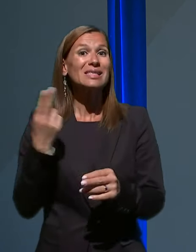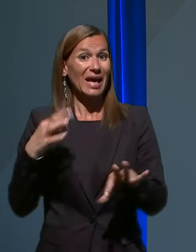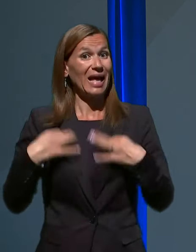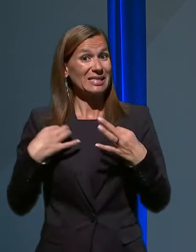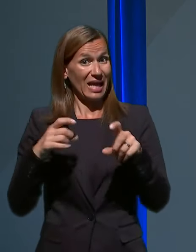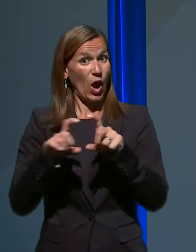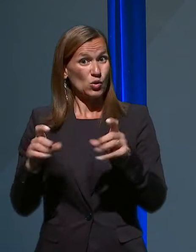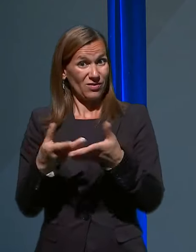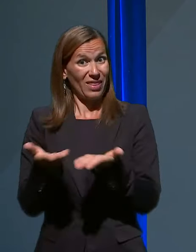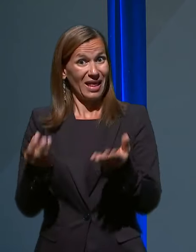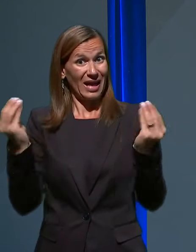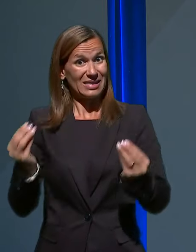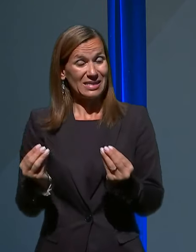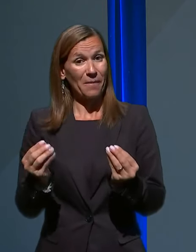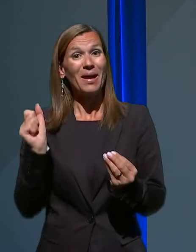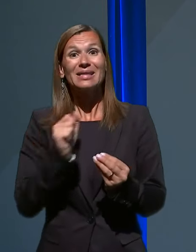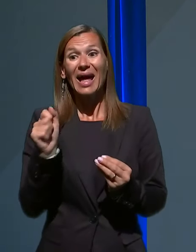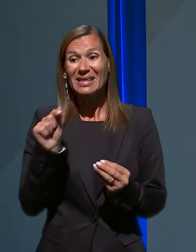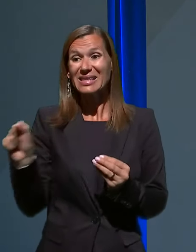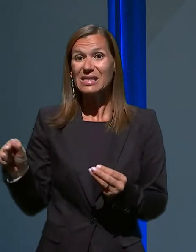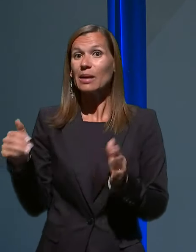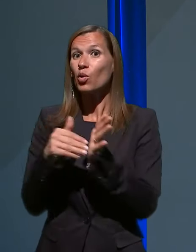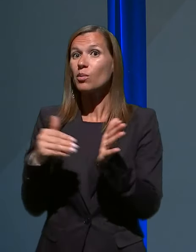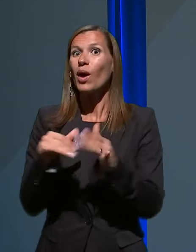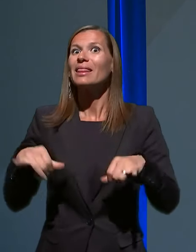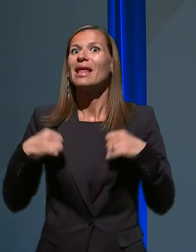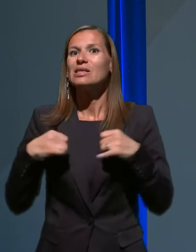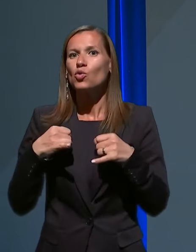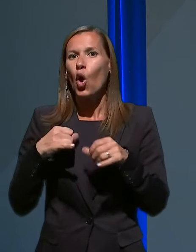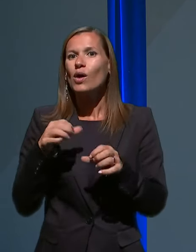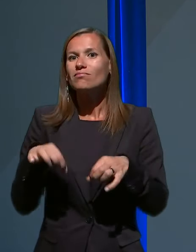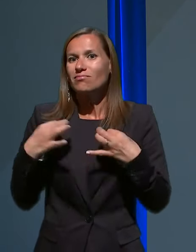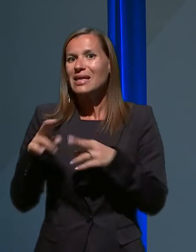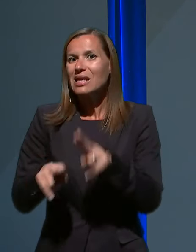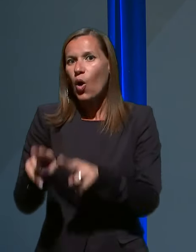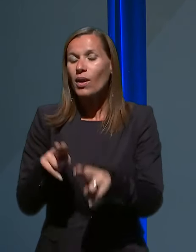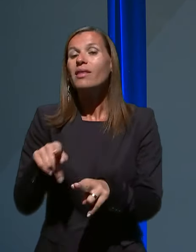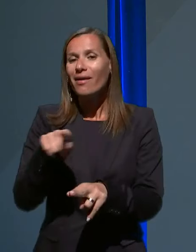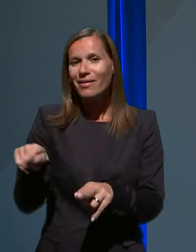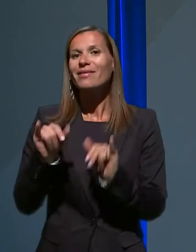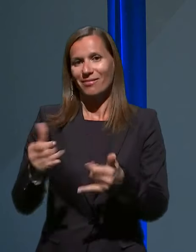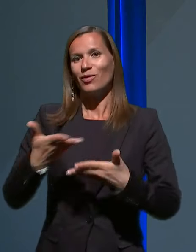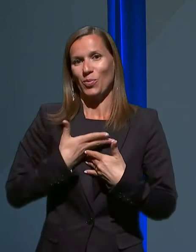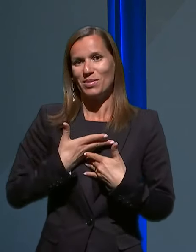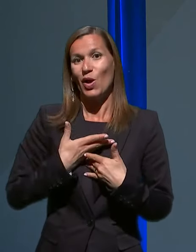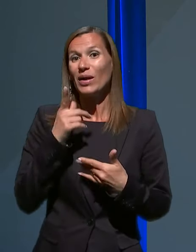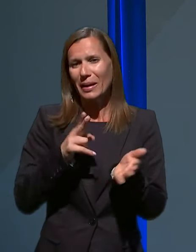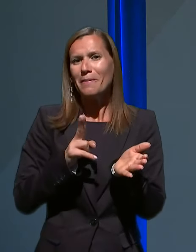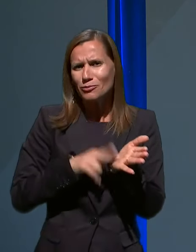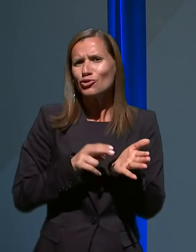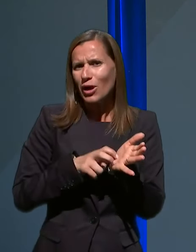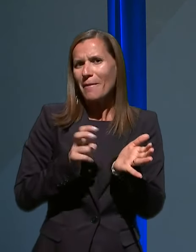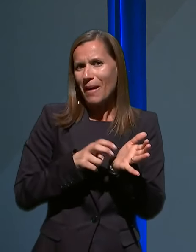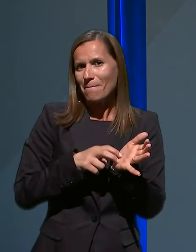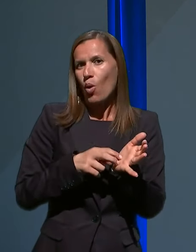tisti, ki potrebujejo intenzivno zdravljanje, ga dobijo in imamo še nekaj rezeru. Tako da,